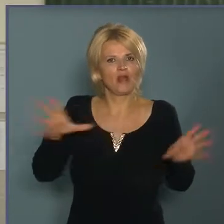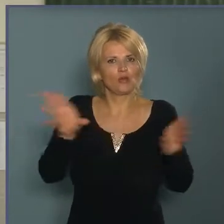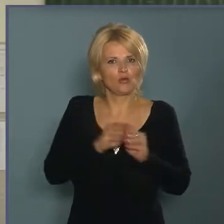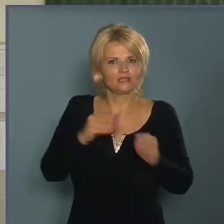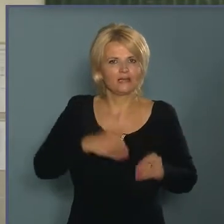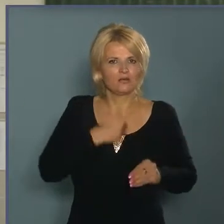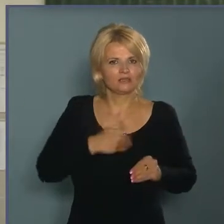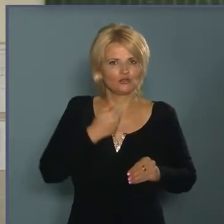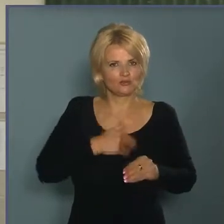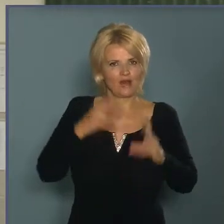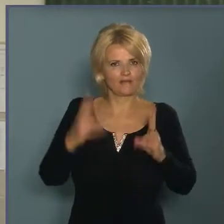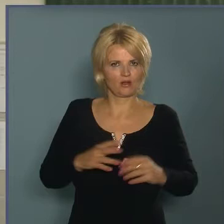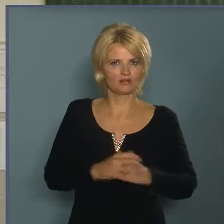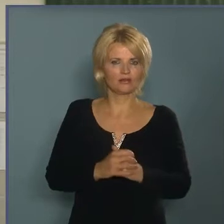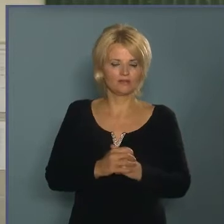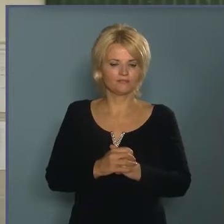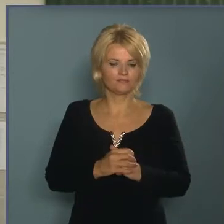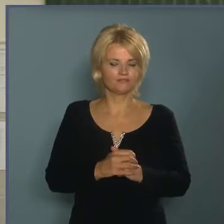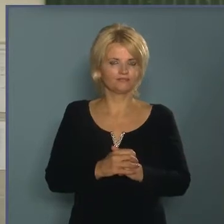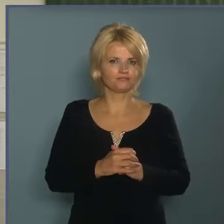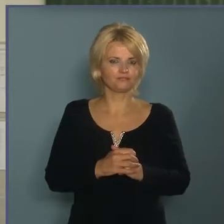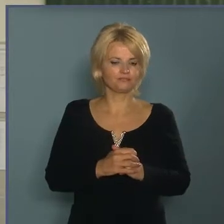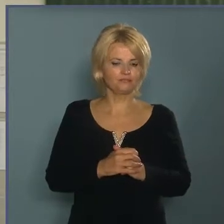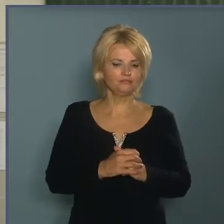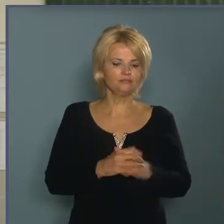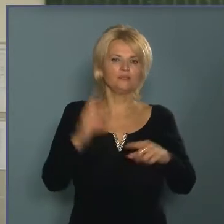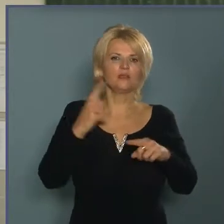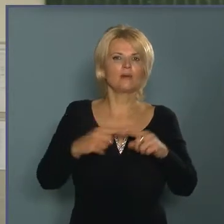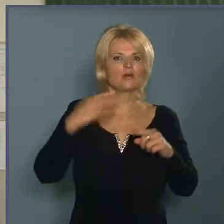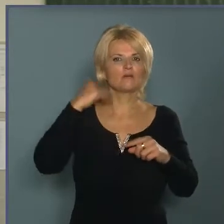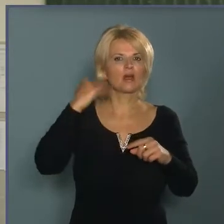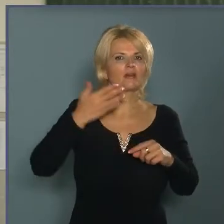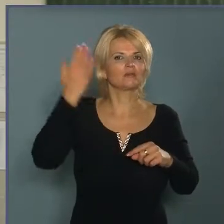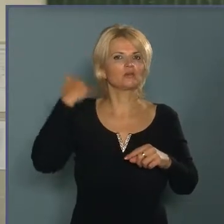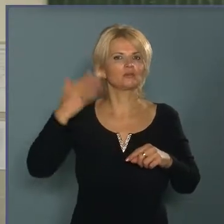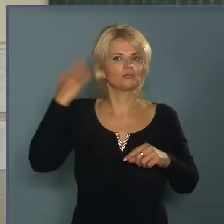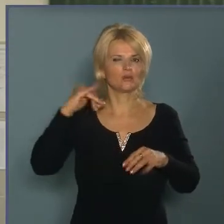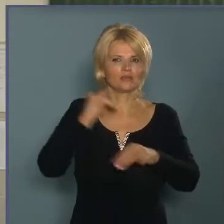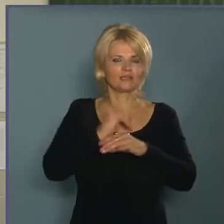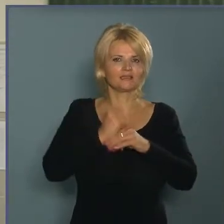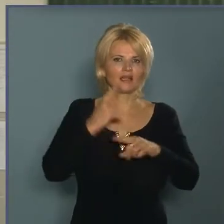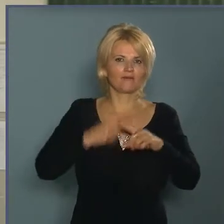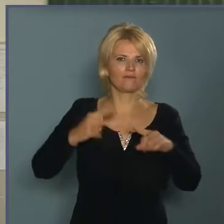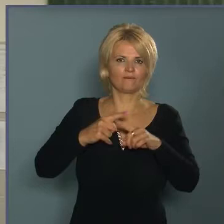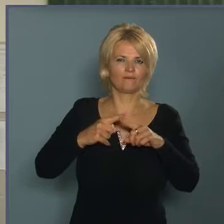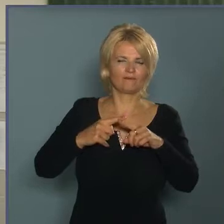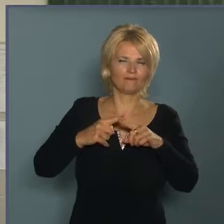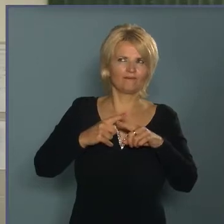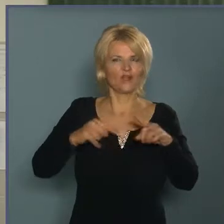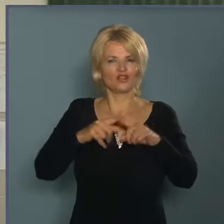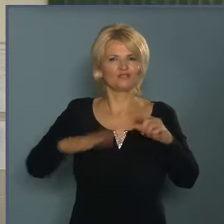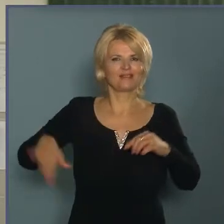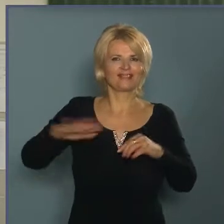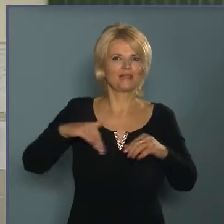iskolák vannak, területi iskolák. Mert egészen más, most apró falvakban voltunk a múlt héten Vazs megyében, Vazs